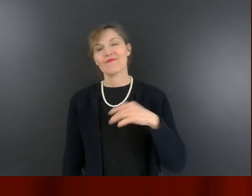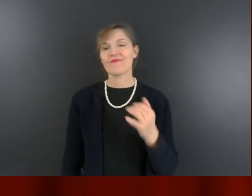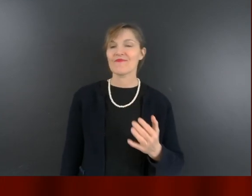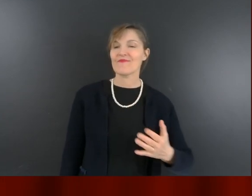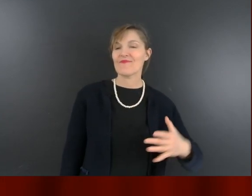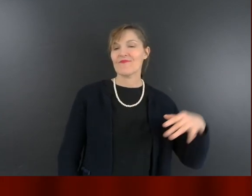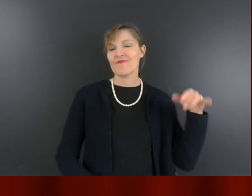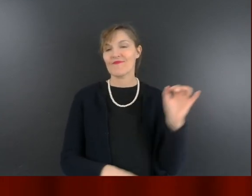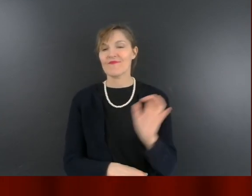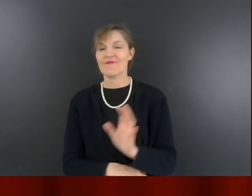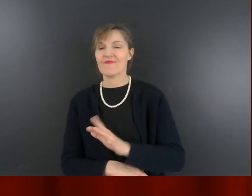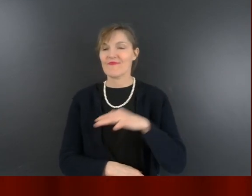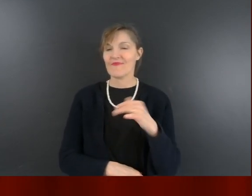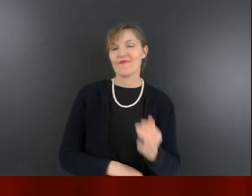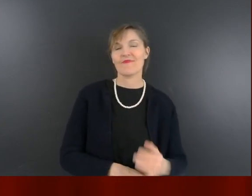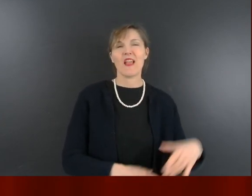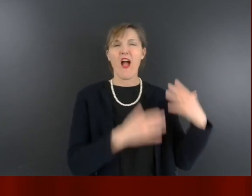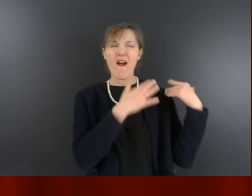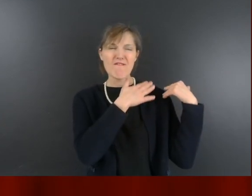m'est enlevé.